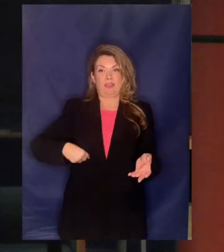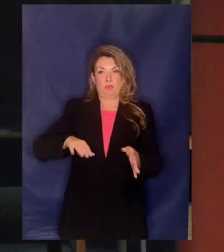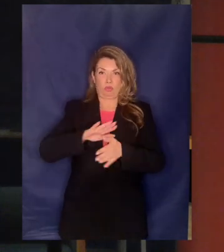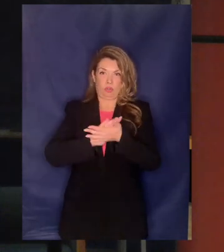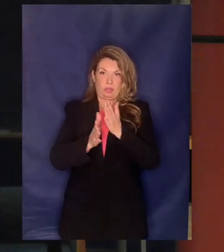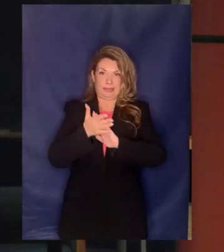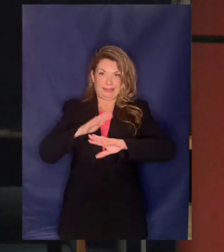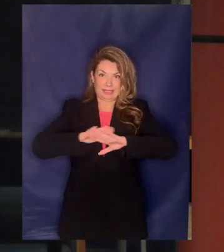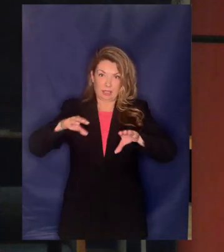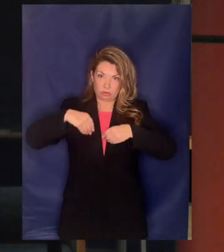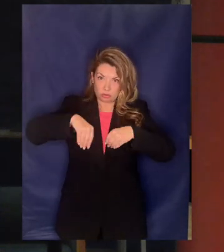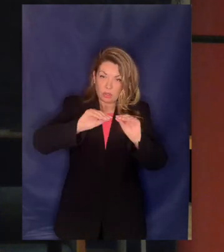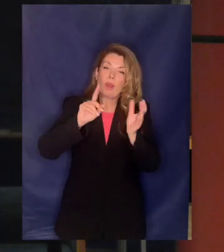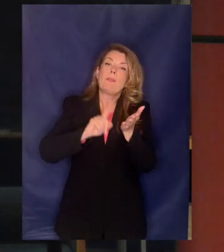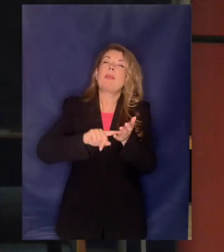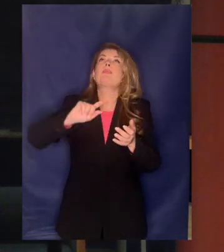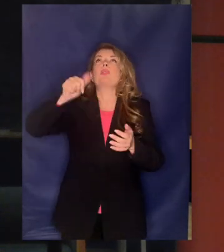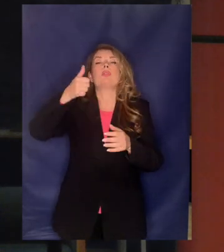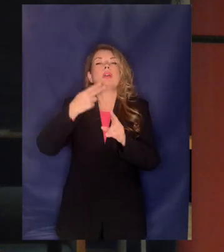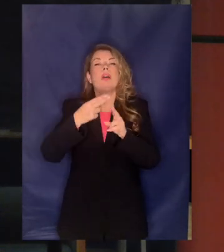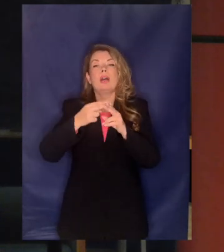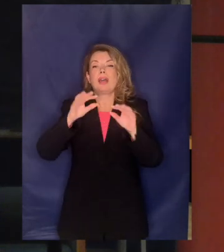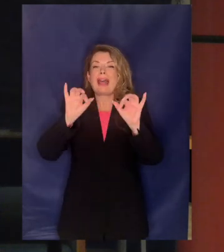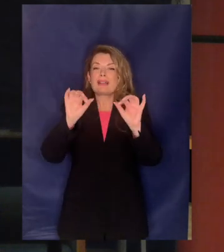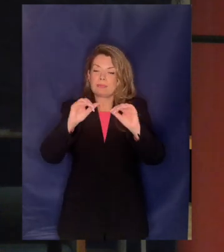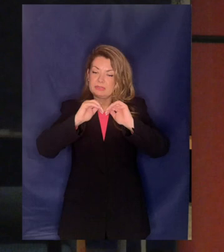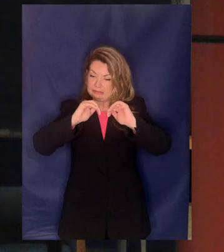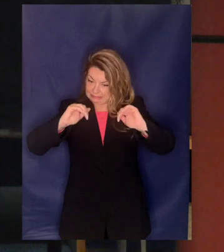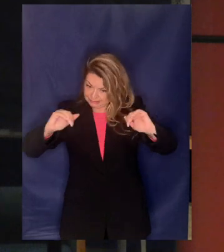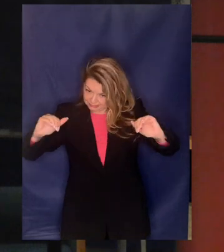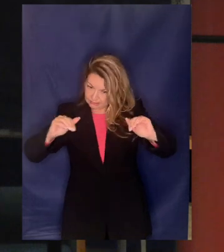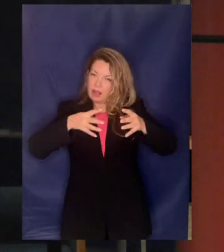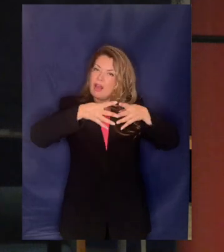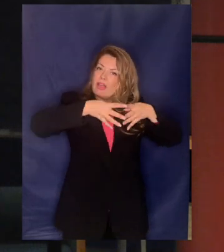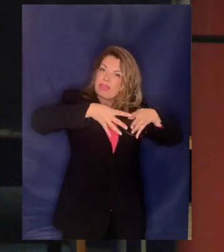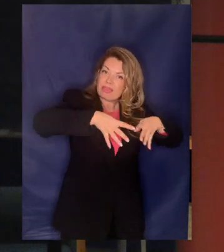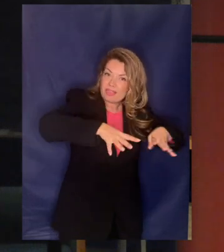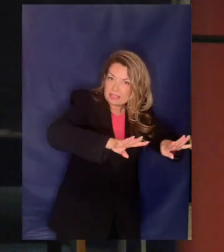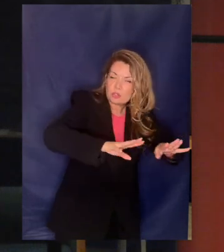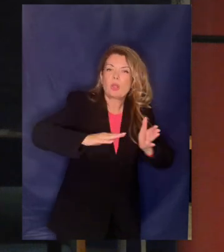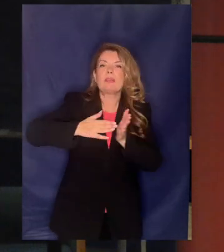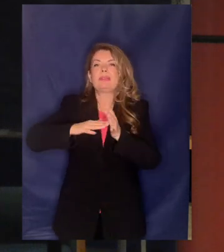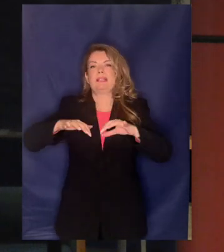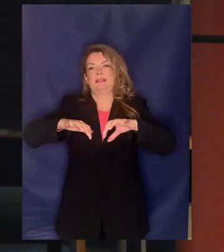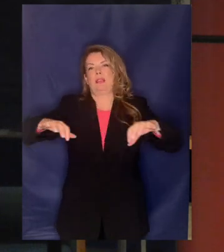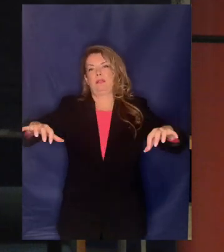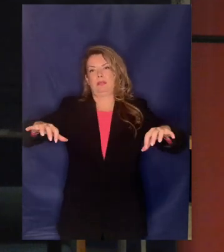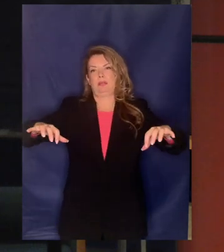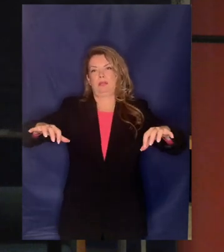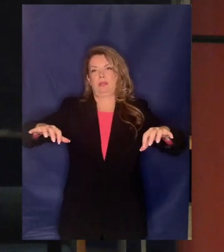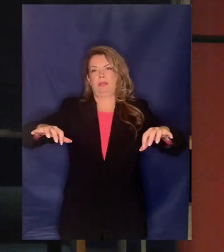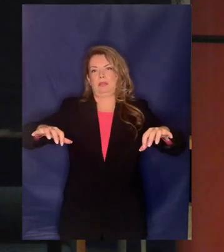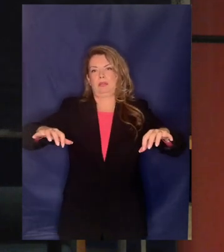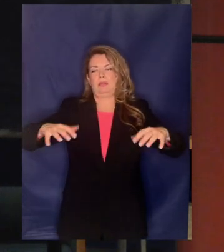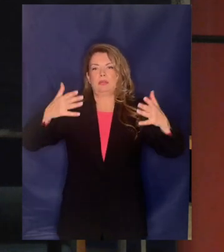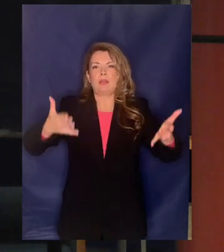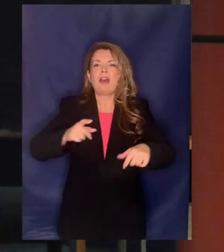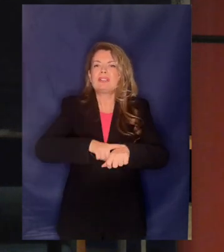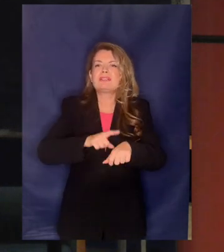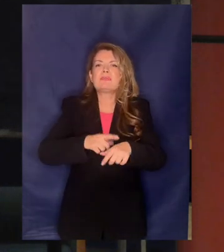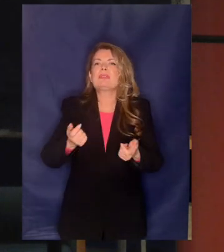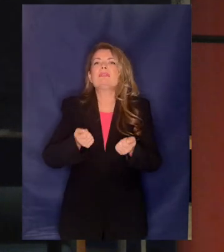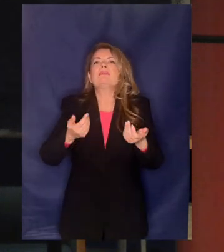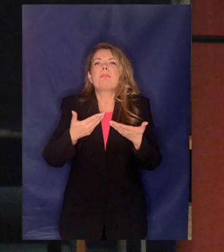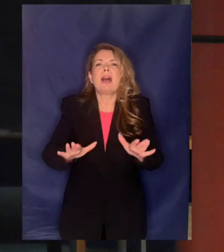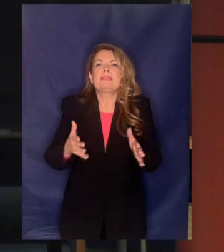κάνετε να ιδρύσετε ρυθμιστική αρχή υδάτων και να χωρίσουμε το δίκτυο από τις υπηρεσίες τι έχει γίνει στην ιδιωτικοποίηση των 10 στην χώρα αυτή